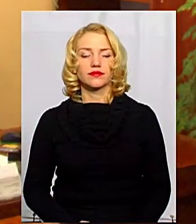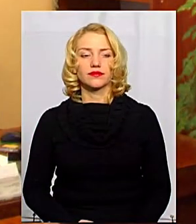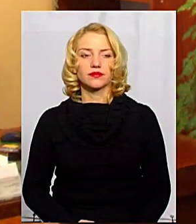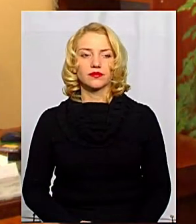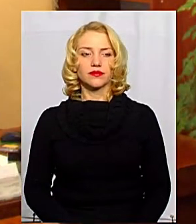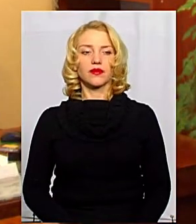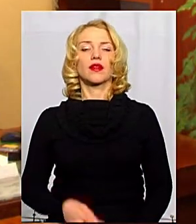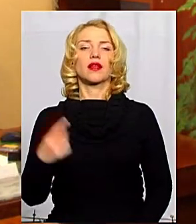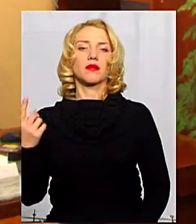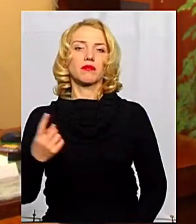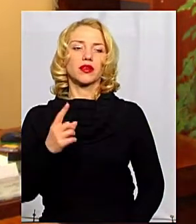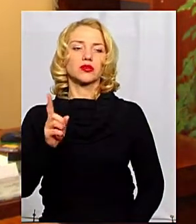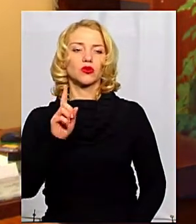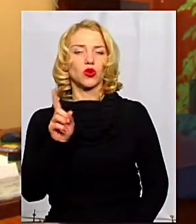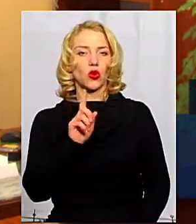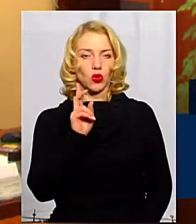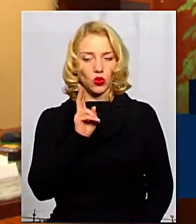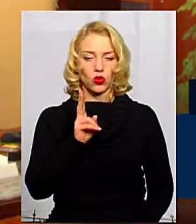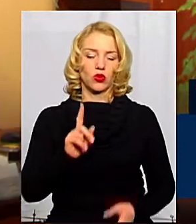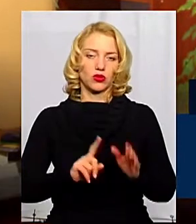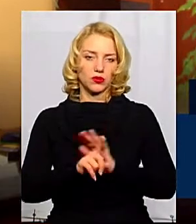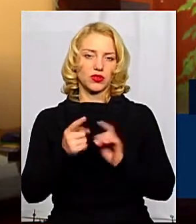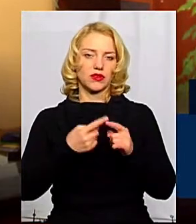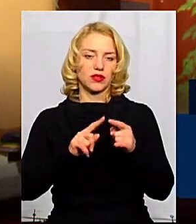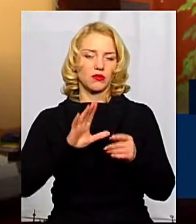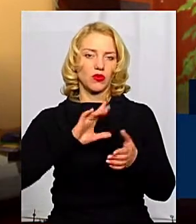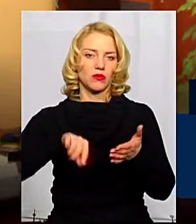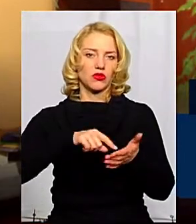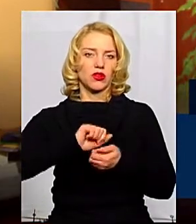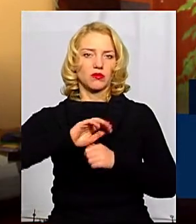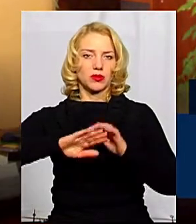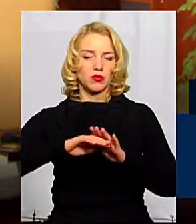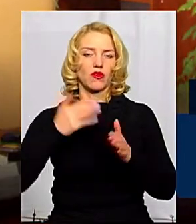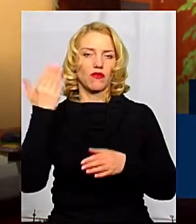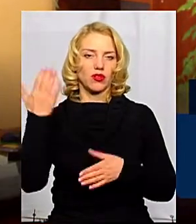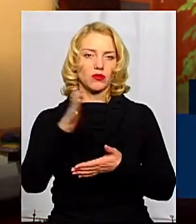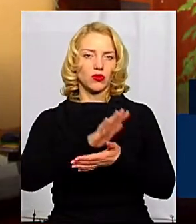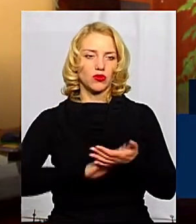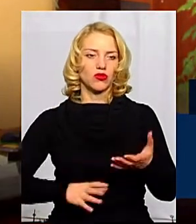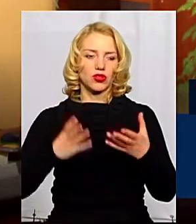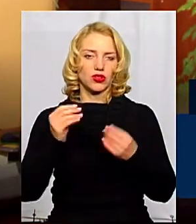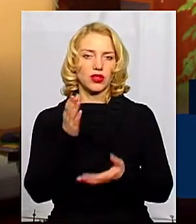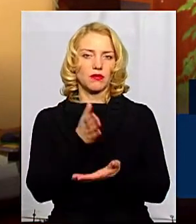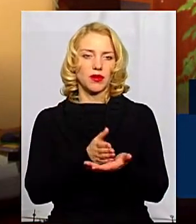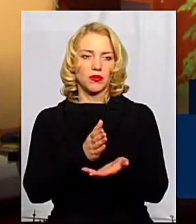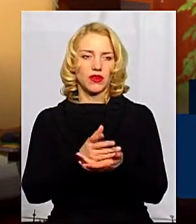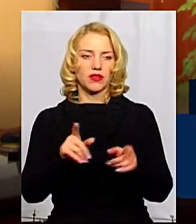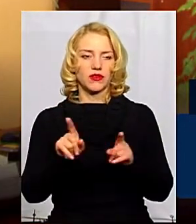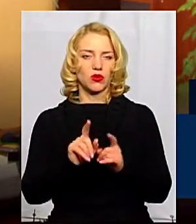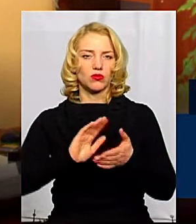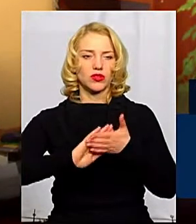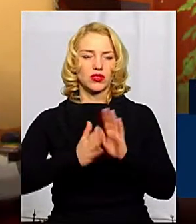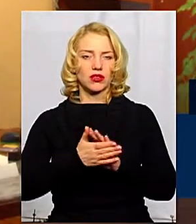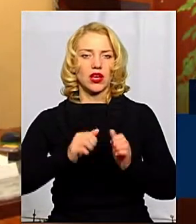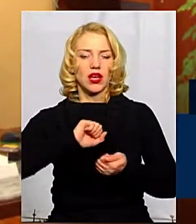Першим, хто розпочав, це був Кам'янець-Подільський місто, і вони продовжують поки що перебувати в такому стані.